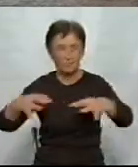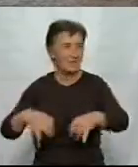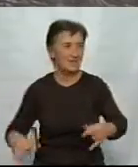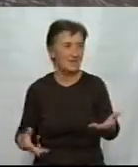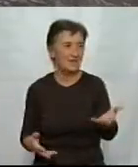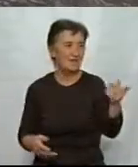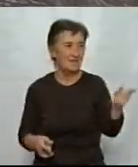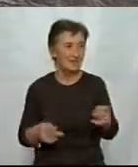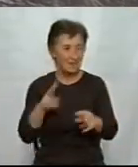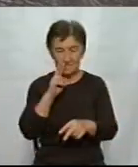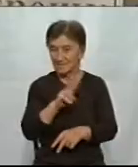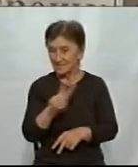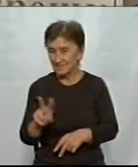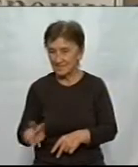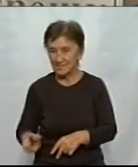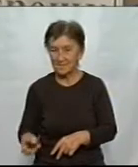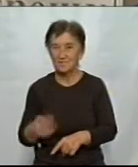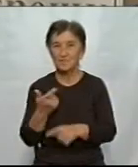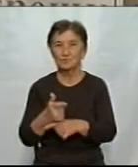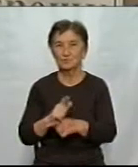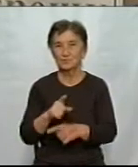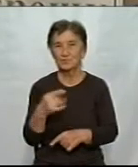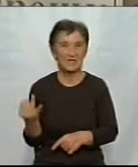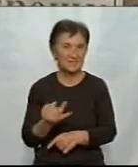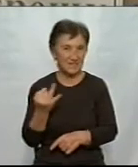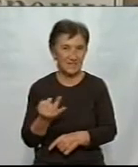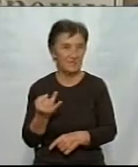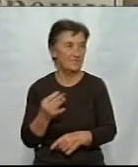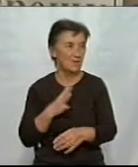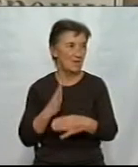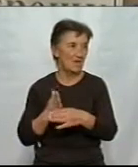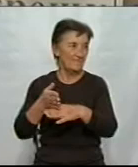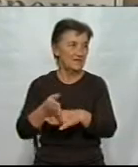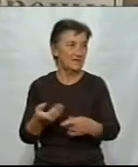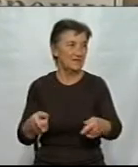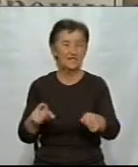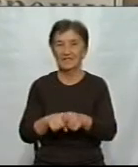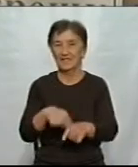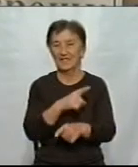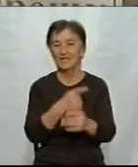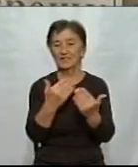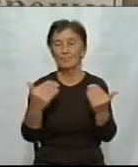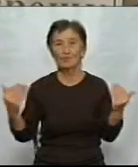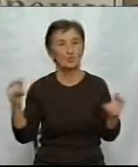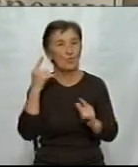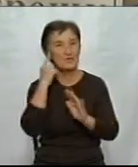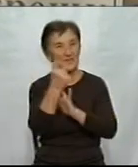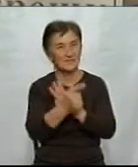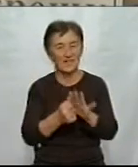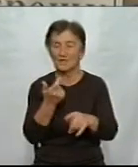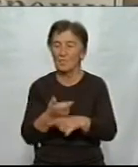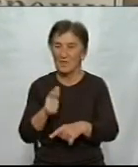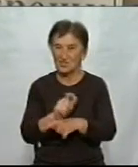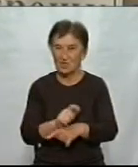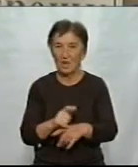Аміна Козин розглядає виставку. Дуже цікаво було відвідати таку виставку, такий музей, щоб дізнатися більше, яким